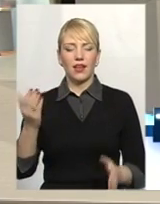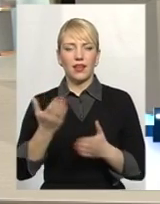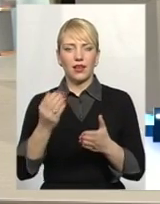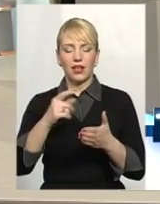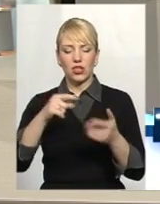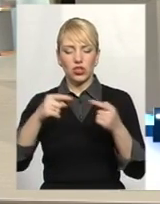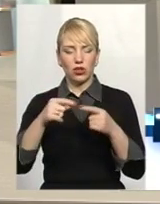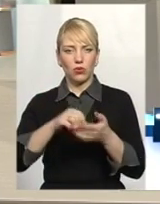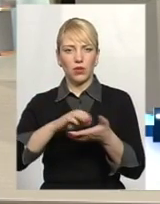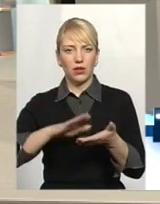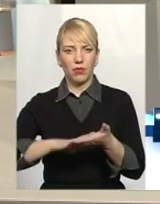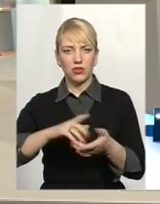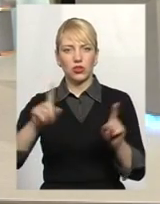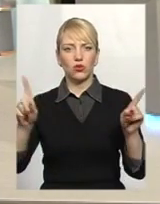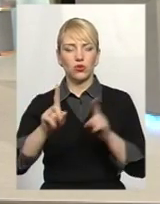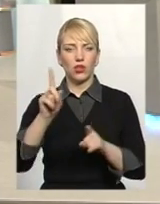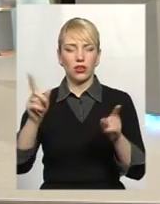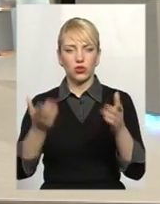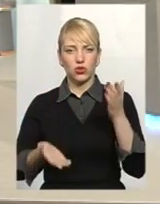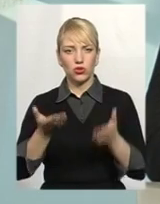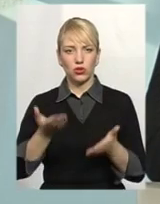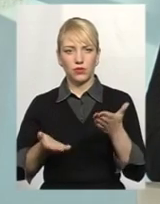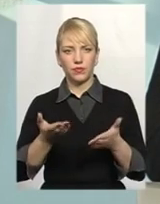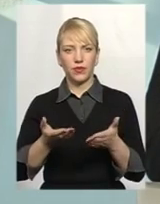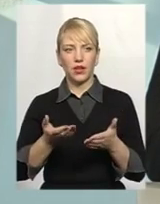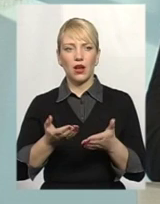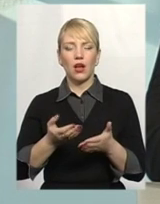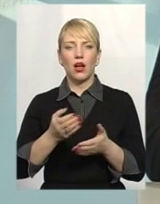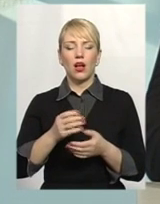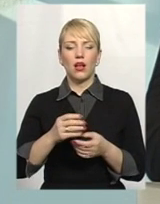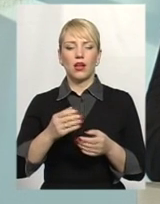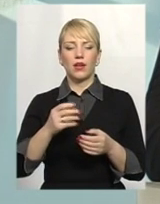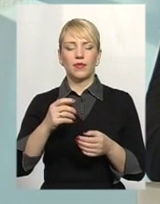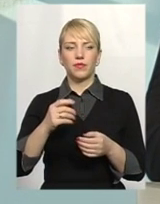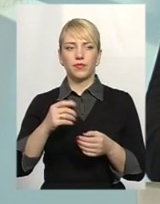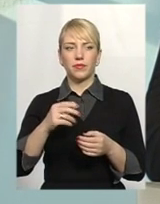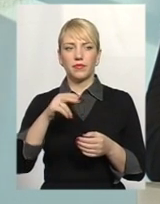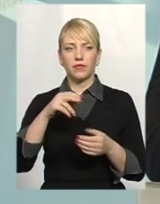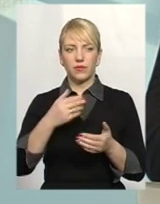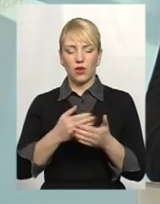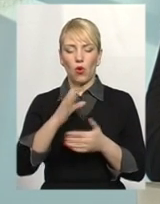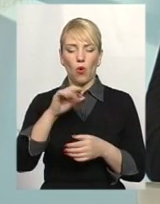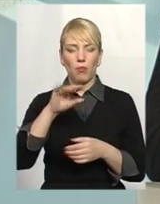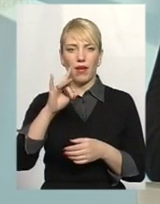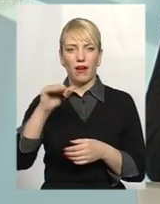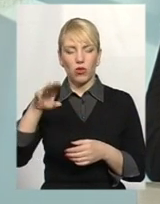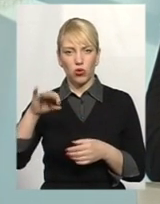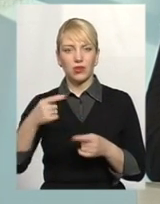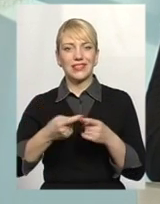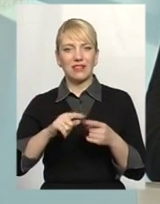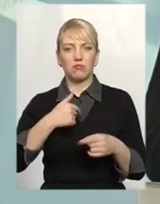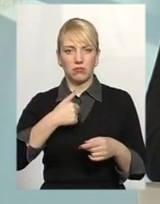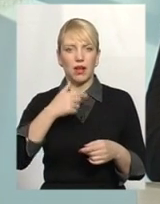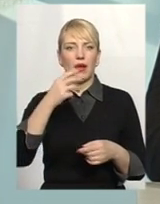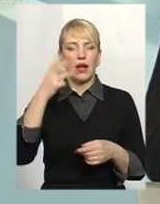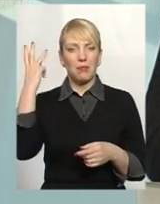передбачено, що якщо оператор газорозподільних мереж, в даному випадку це ПАД Хмельницьгаз, проводить